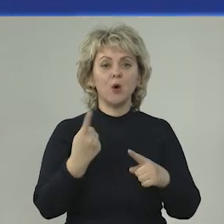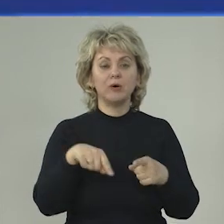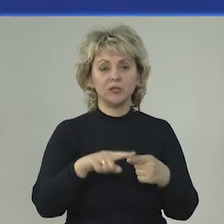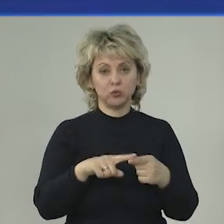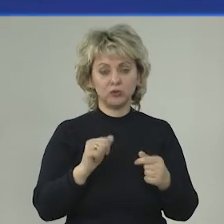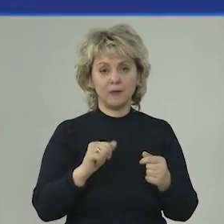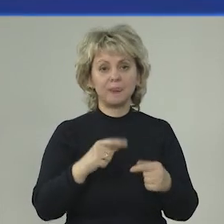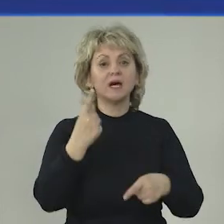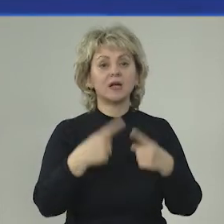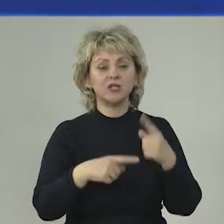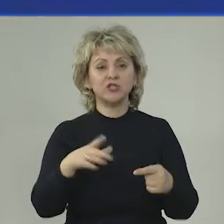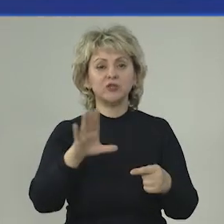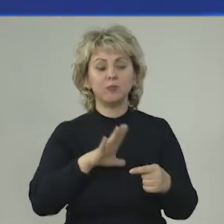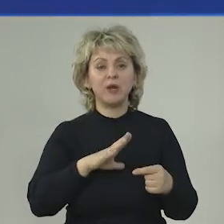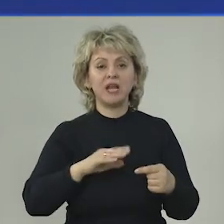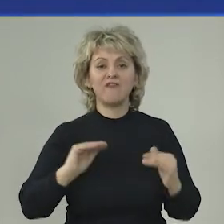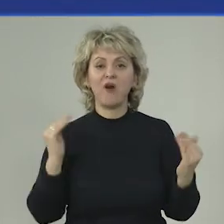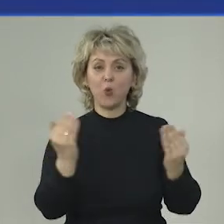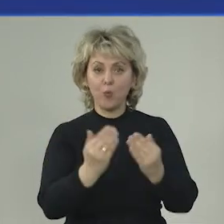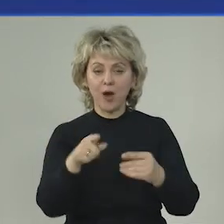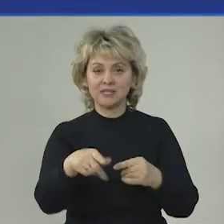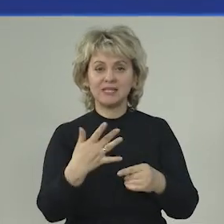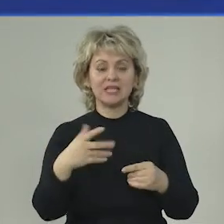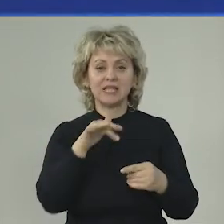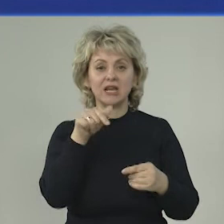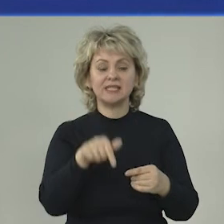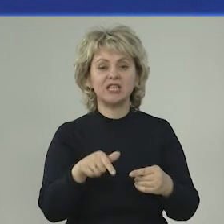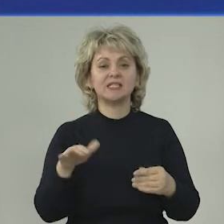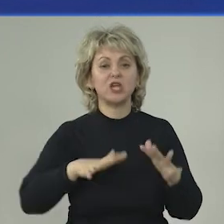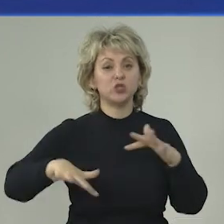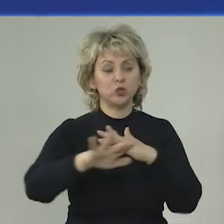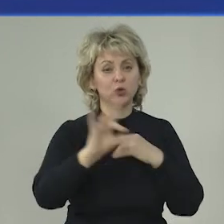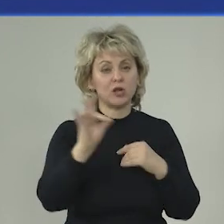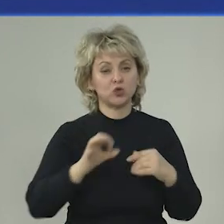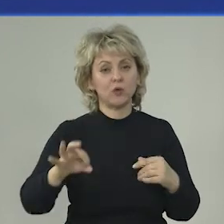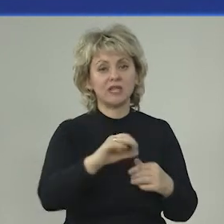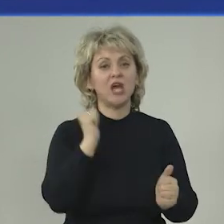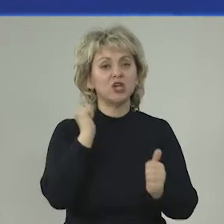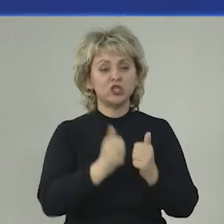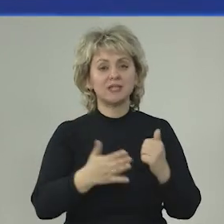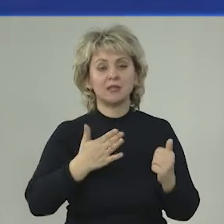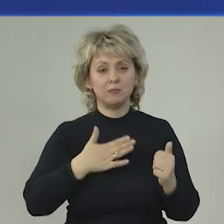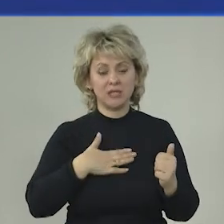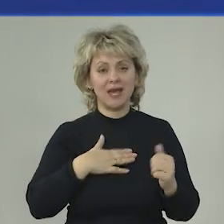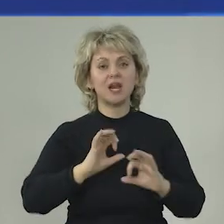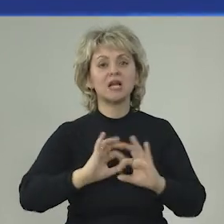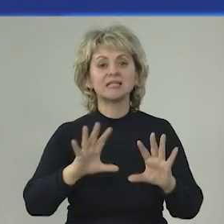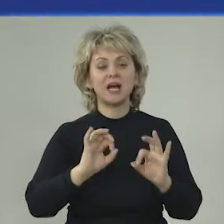Потому что родители были в оккупации несколько лет здесь, на территории Ростовской области. И часто мне